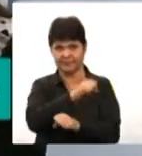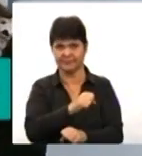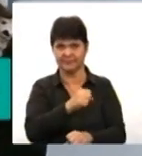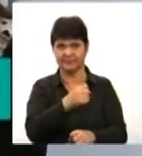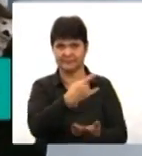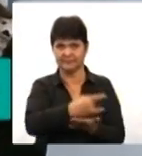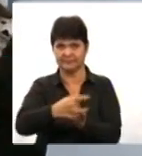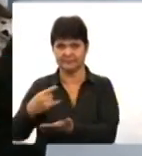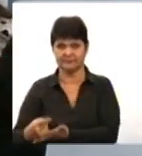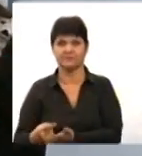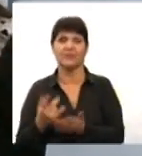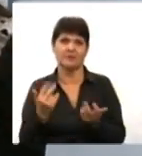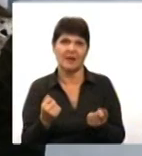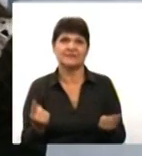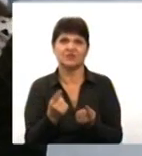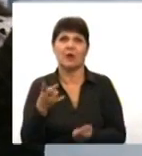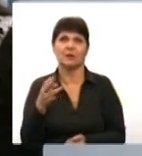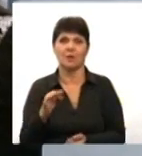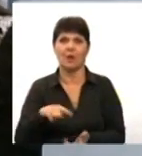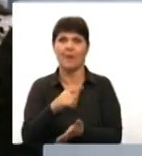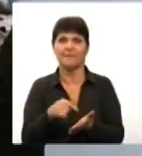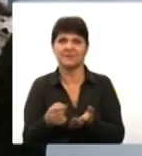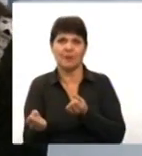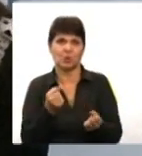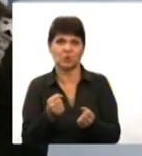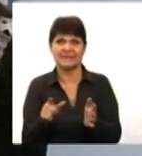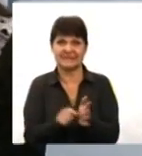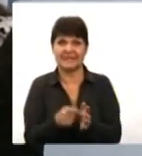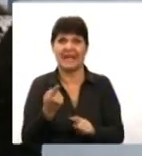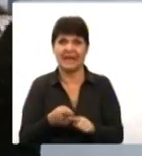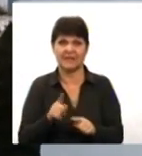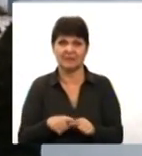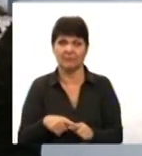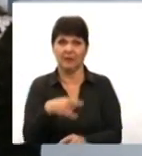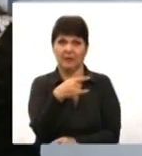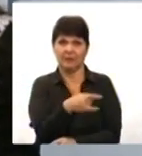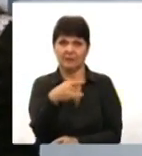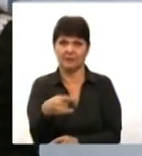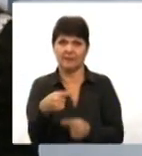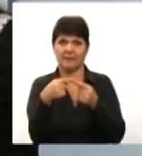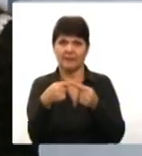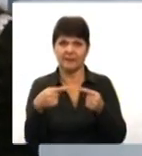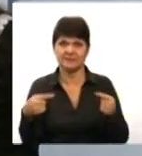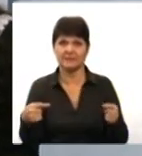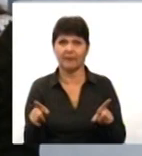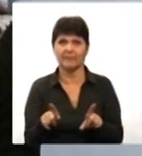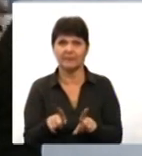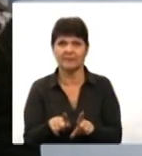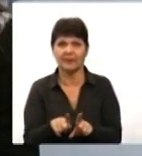Звичайно. І місто бореться з цим, ставить різні такі